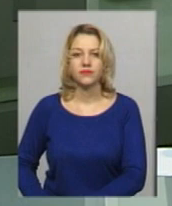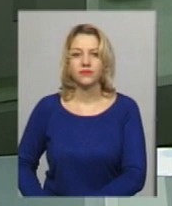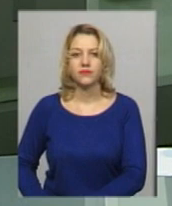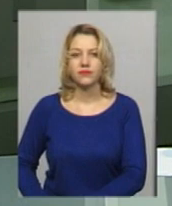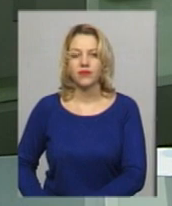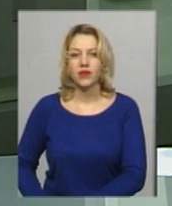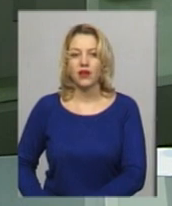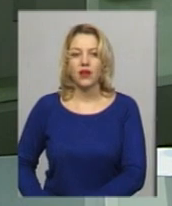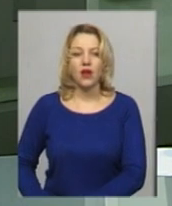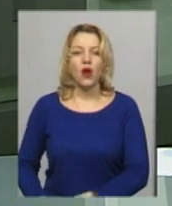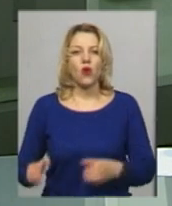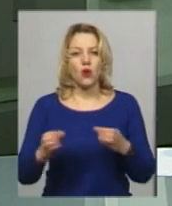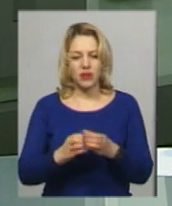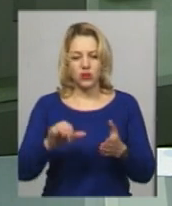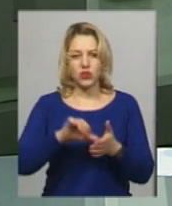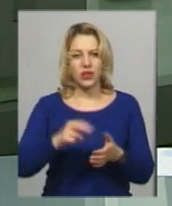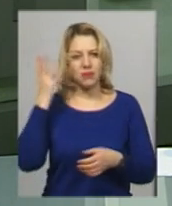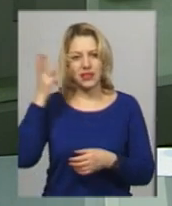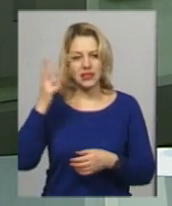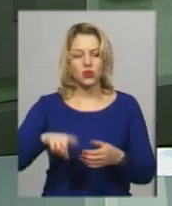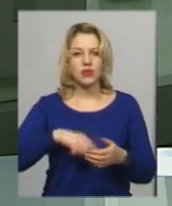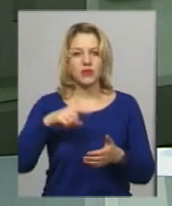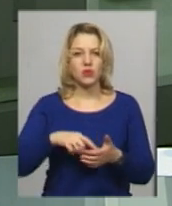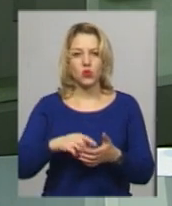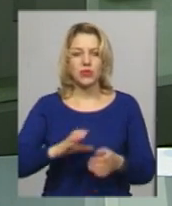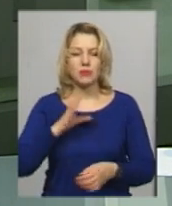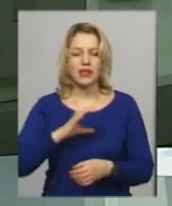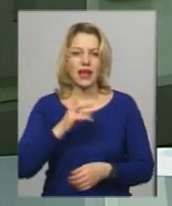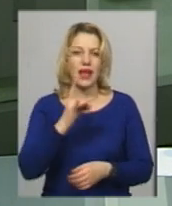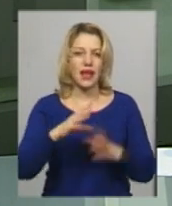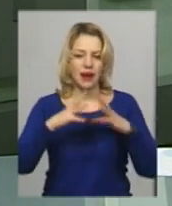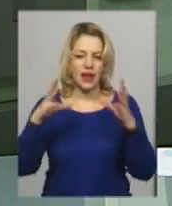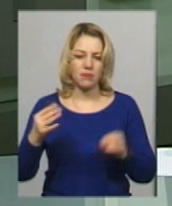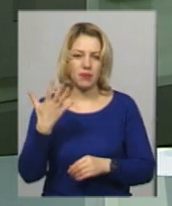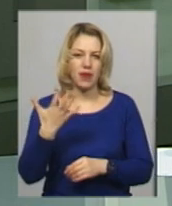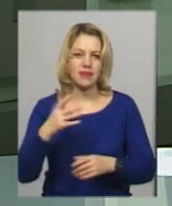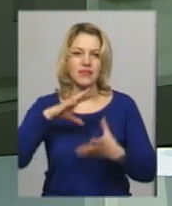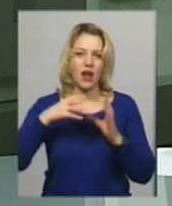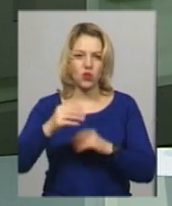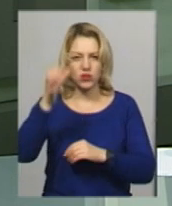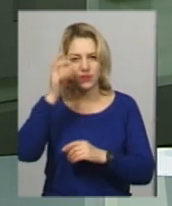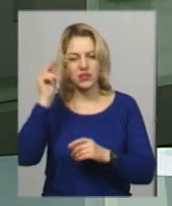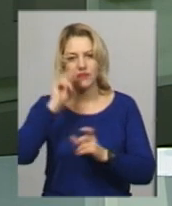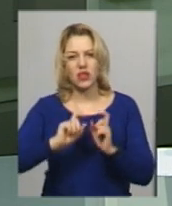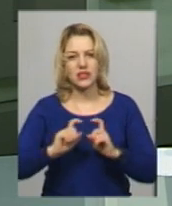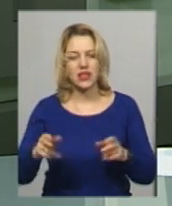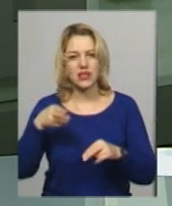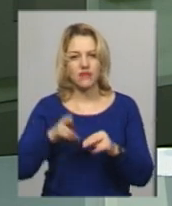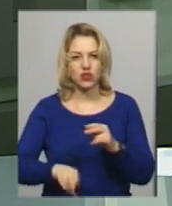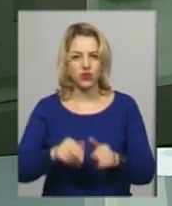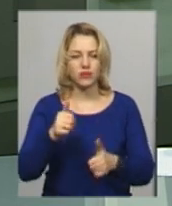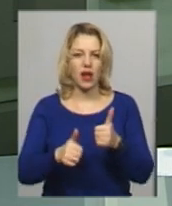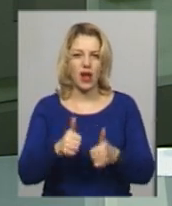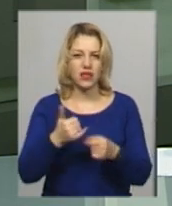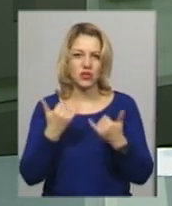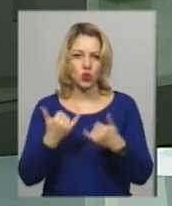Команди-учасниці Хмельницької міської спартакіади з регбі-5 серед загальноосвітніх навчальних закладів завершують змагання.